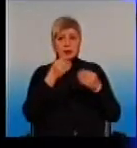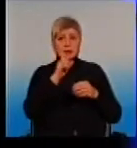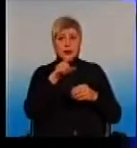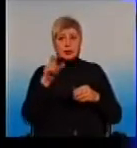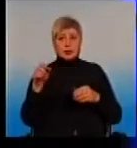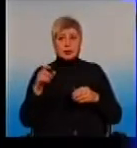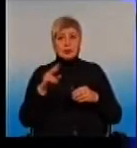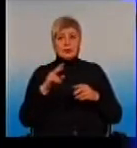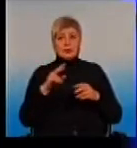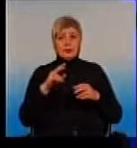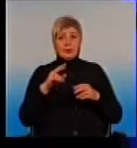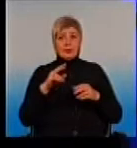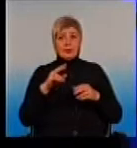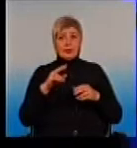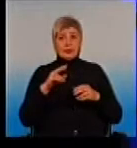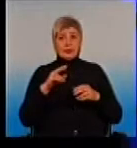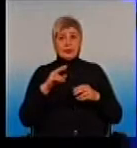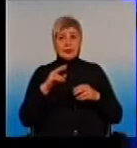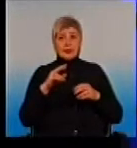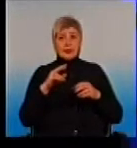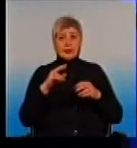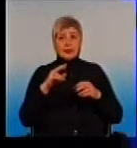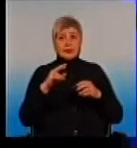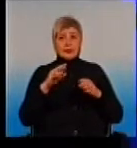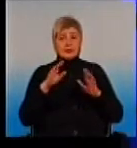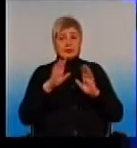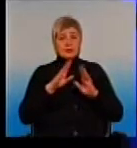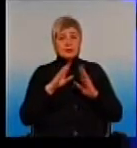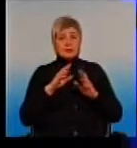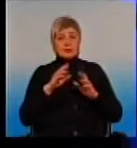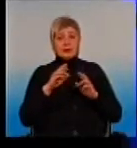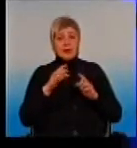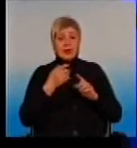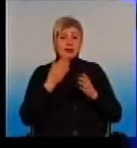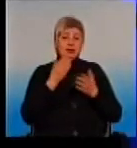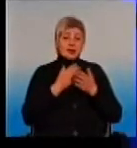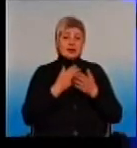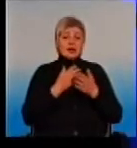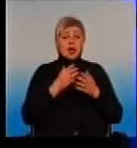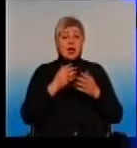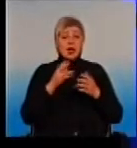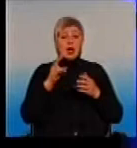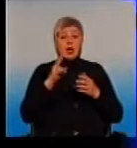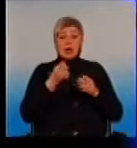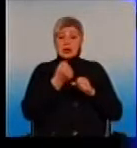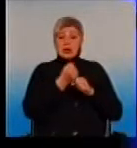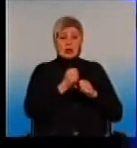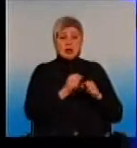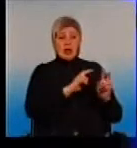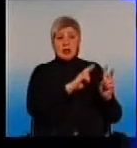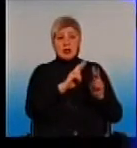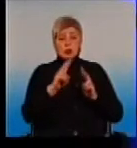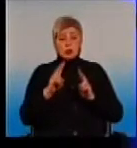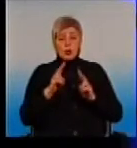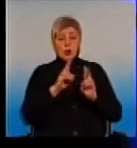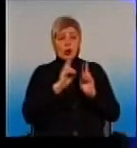не припишется к своему врачу, справка о смерти выдана не будет. Ну, это шутки, конечно, но заставлять никто не может,